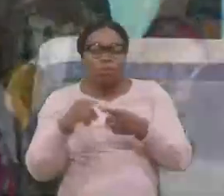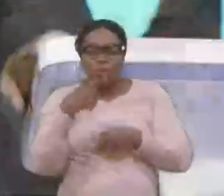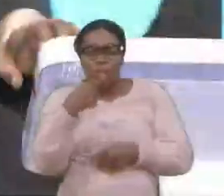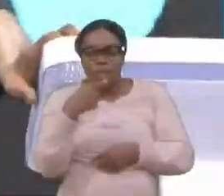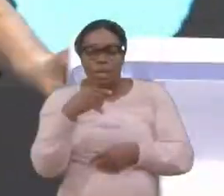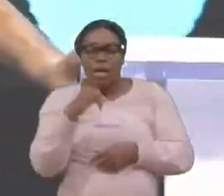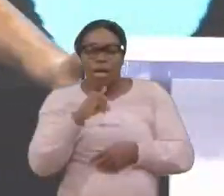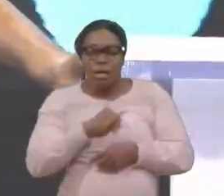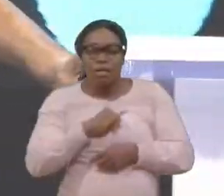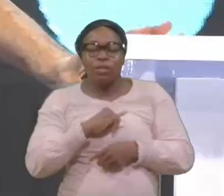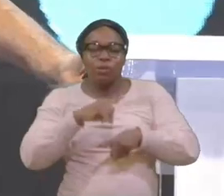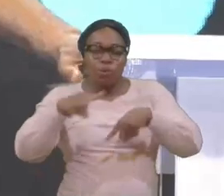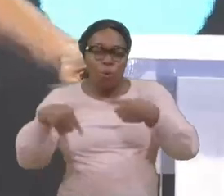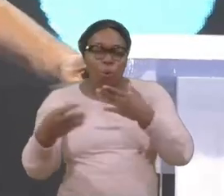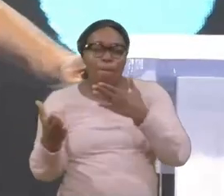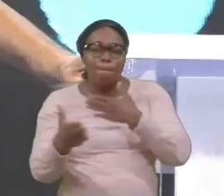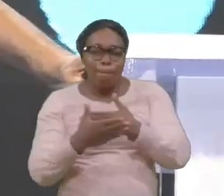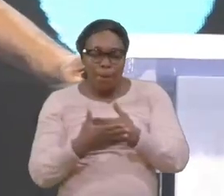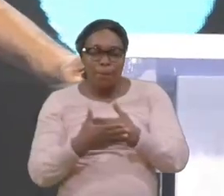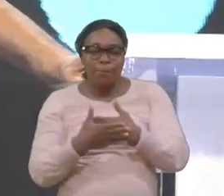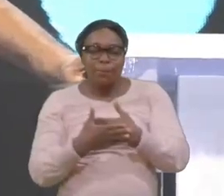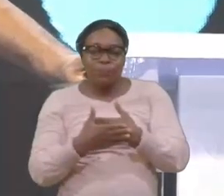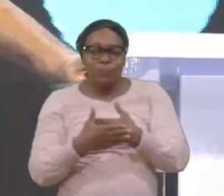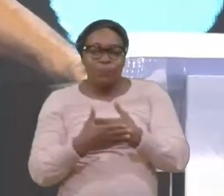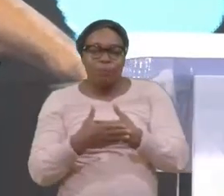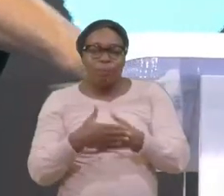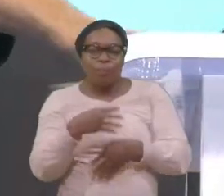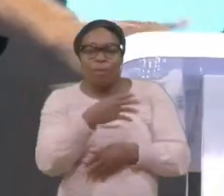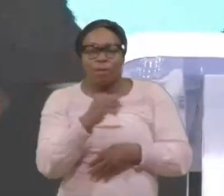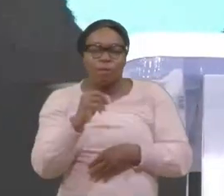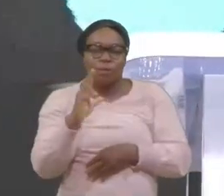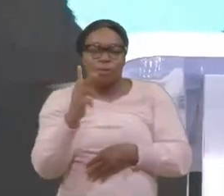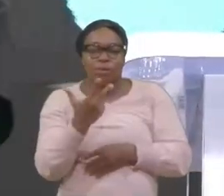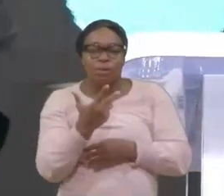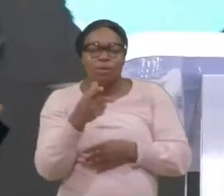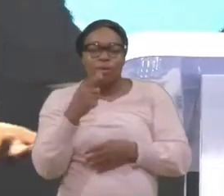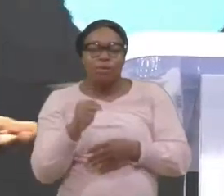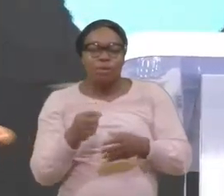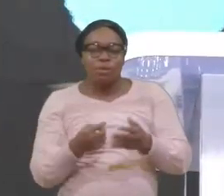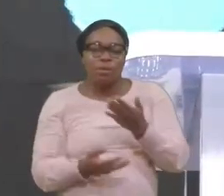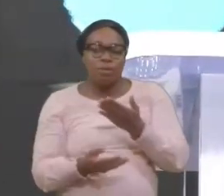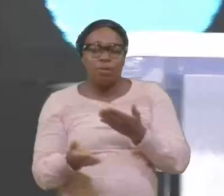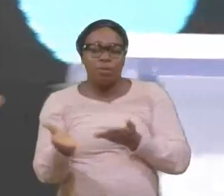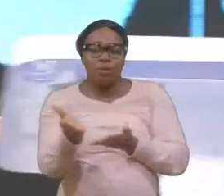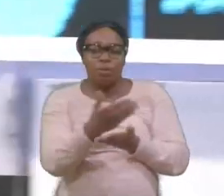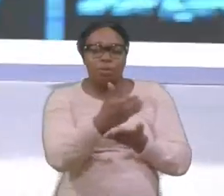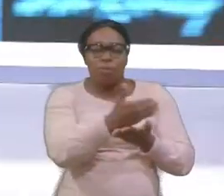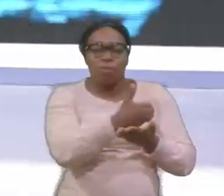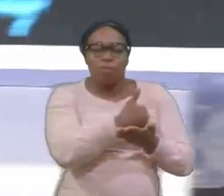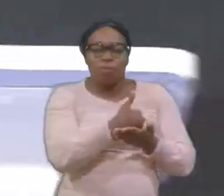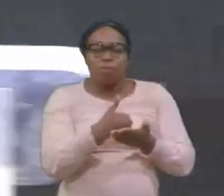retournerai troisième point le rétablissement et la réjouissance dans la solution